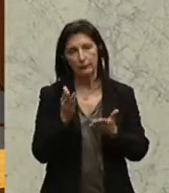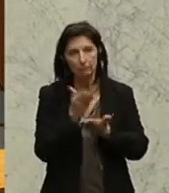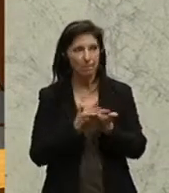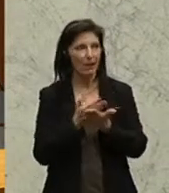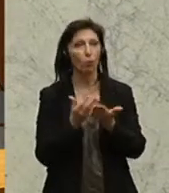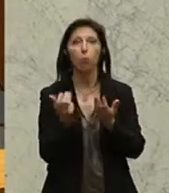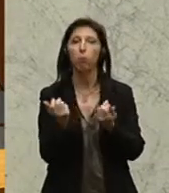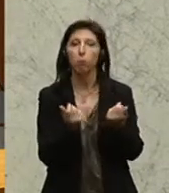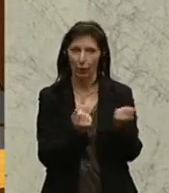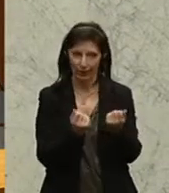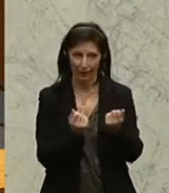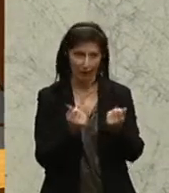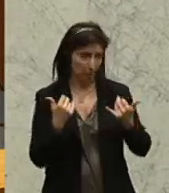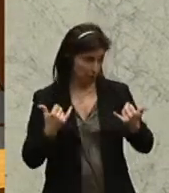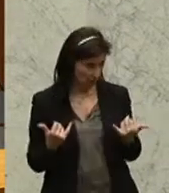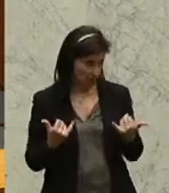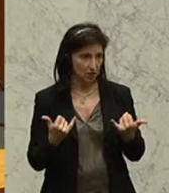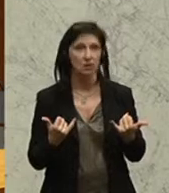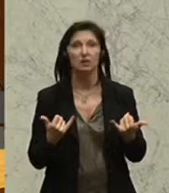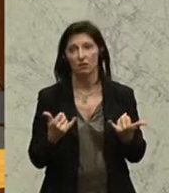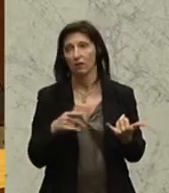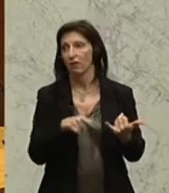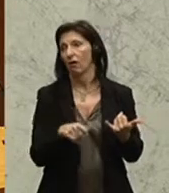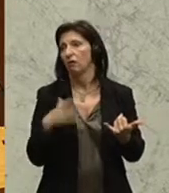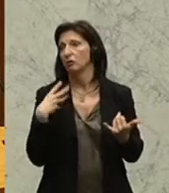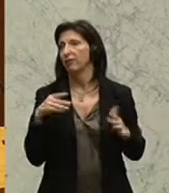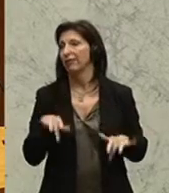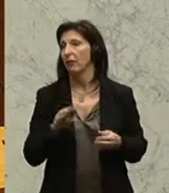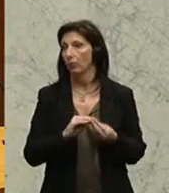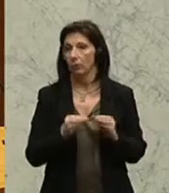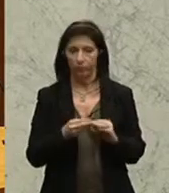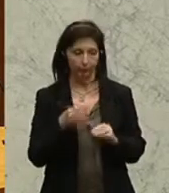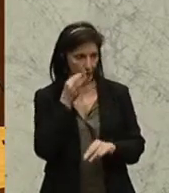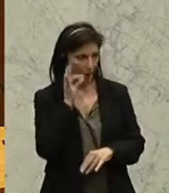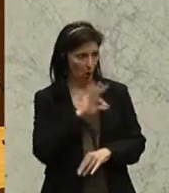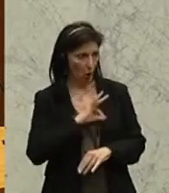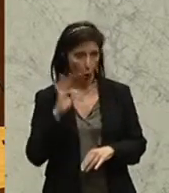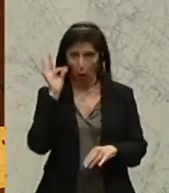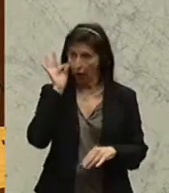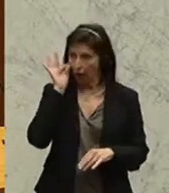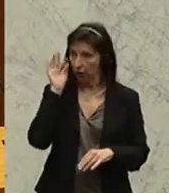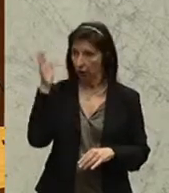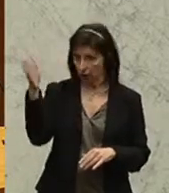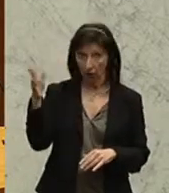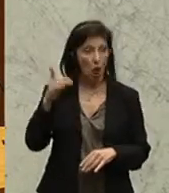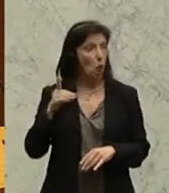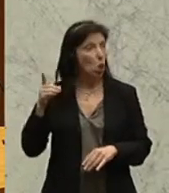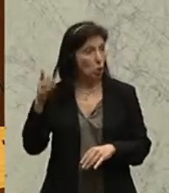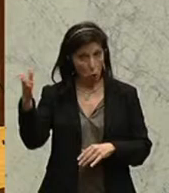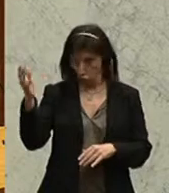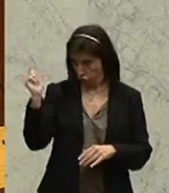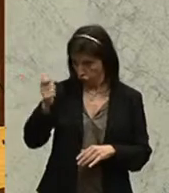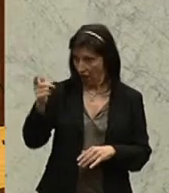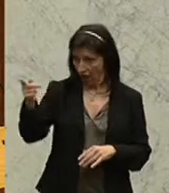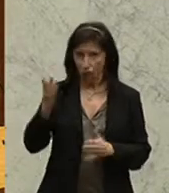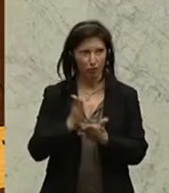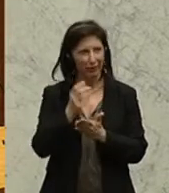Jetzt sind wir aber genau auch schon wieder beim Problem. Frau Kollegin Durchschlag, Sie haben ja auf einige Fakten